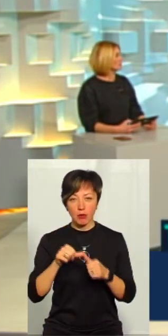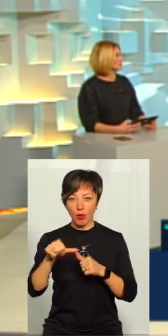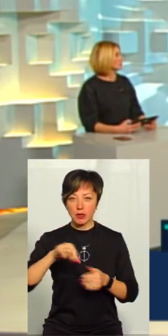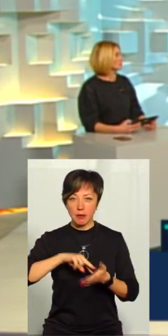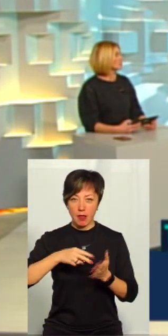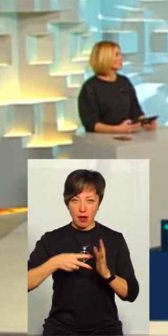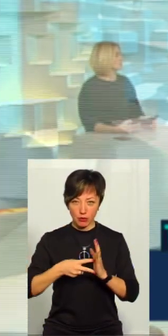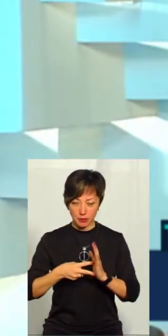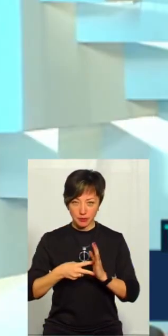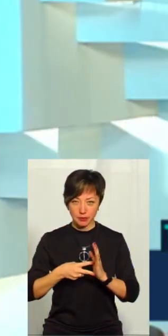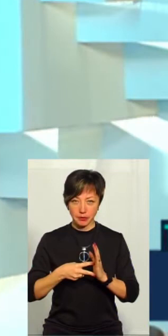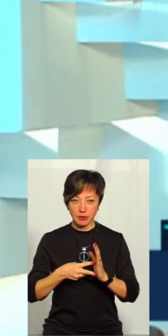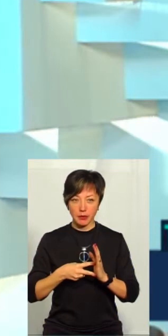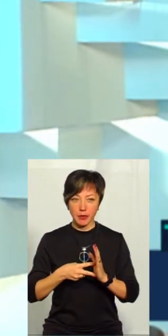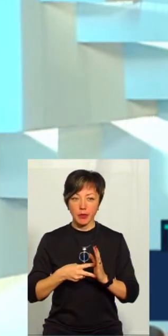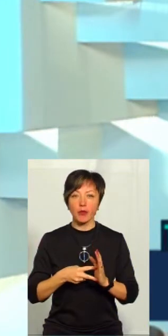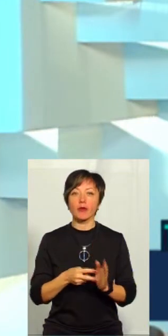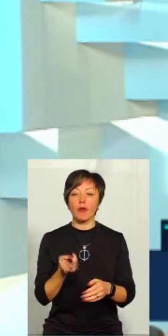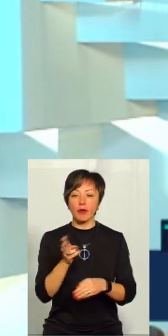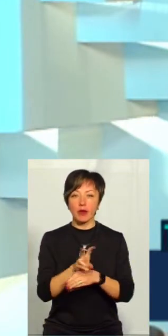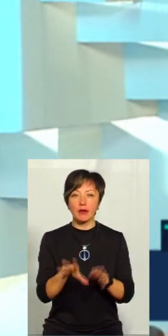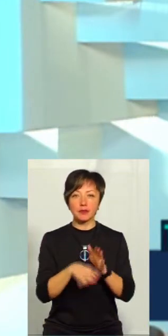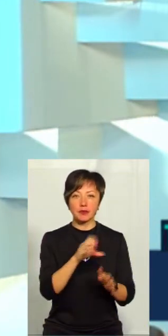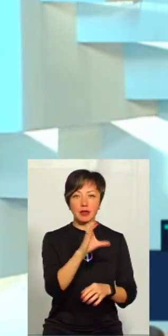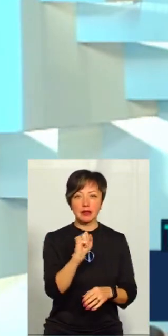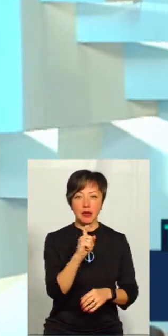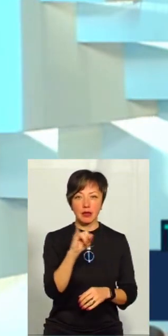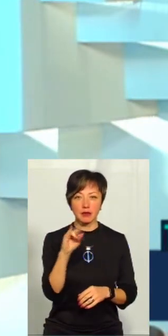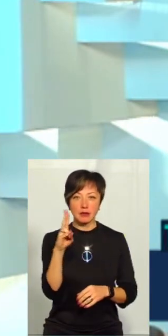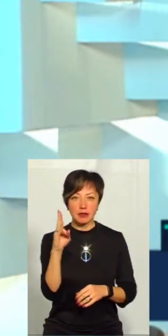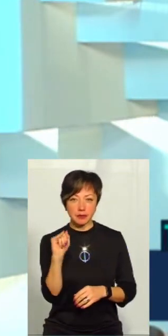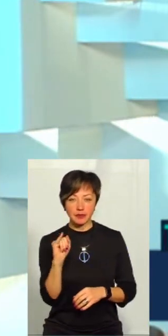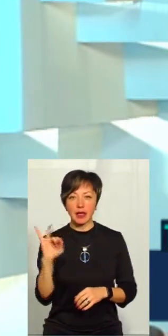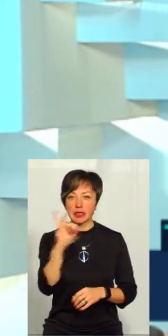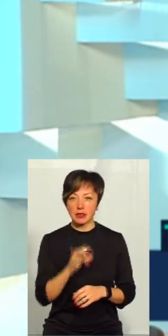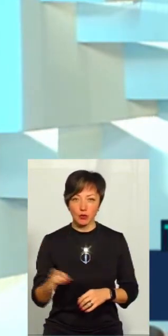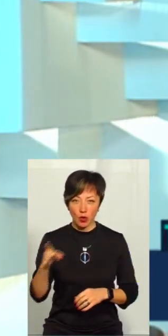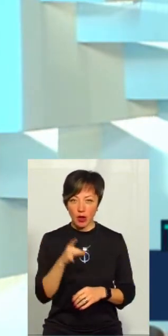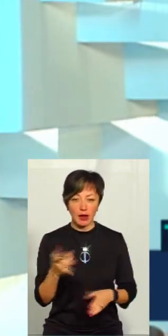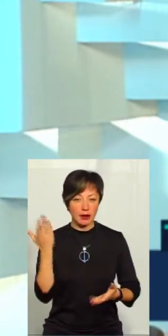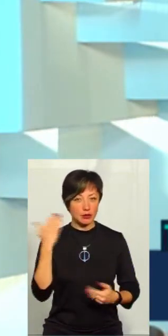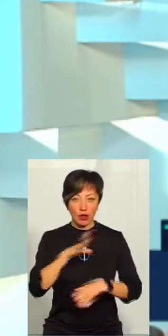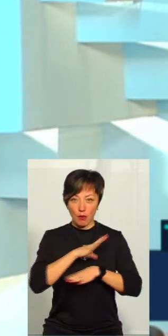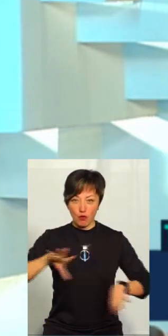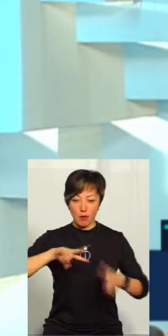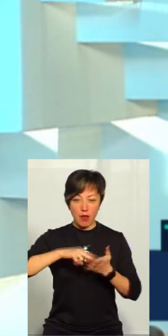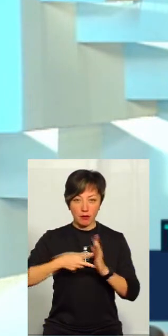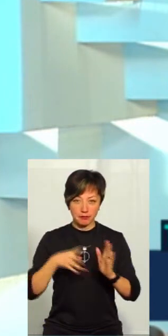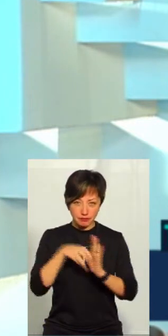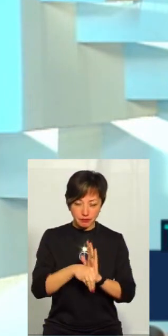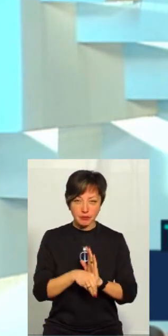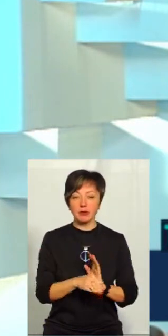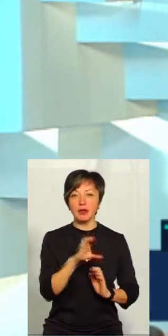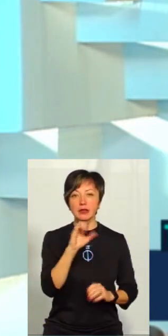планом перспективним йдуть на вибори Сахновецька громада Ізяславського району, якої не було в перспективному плані,